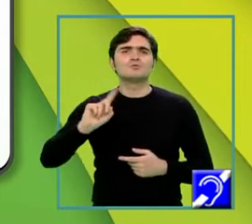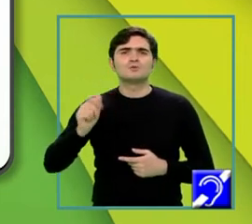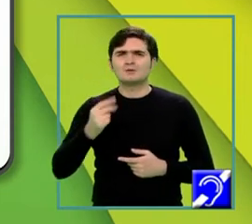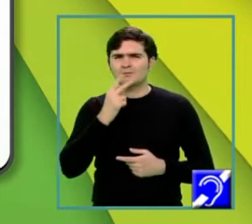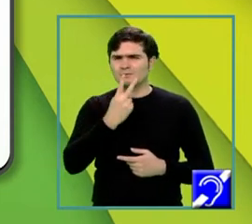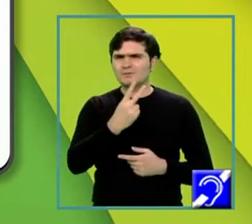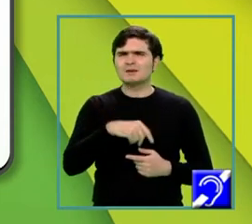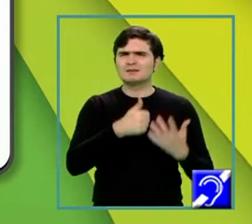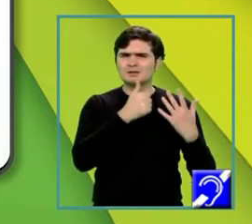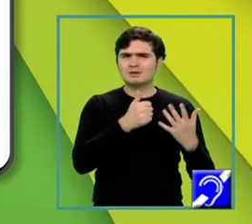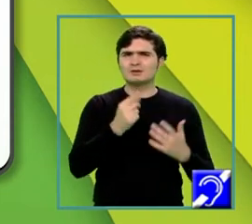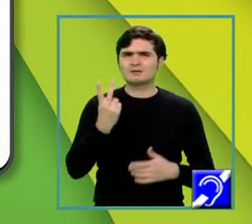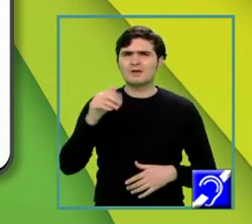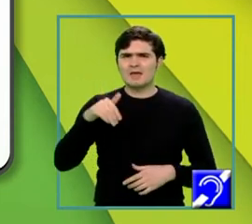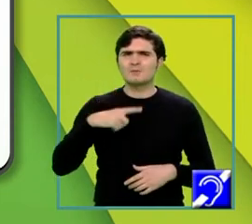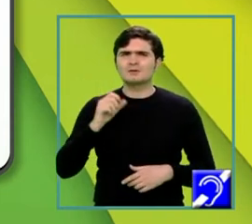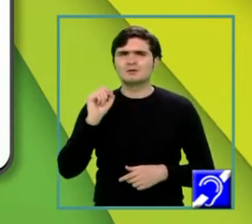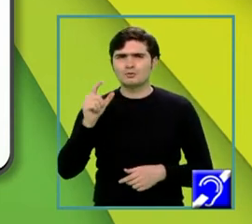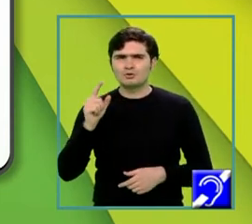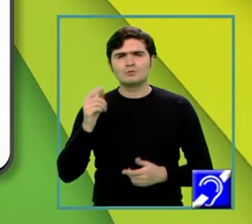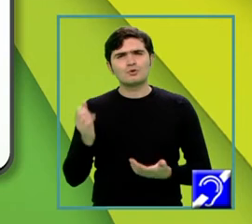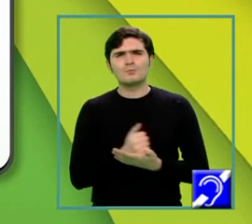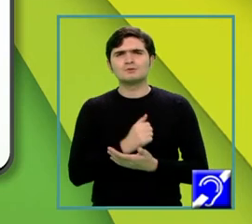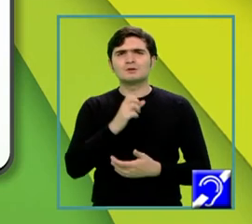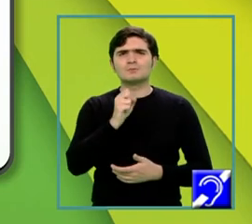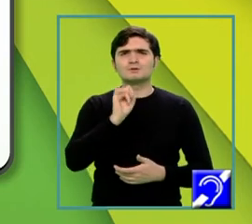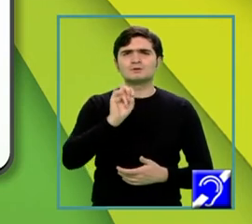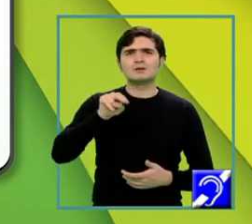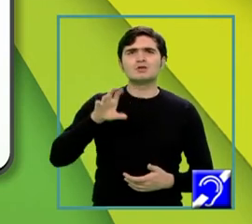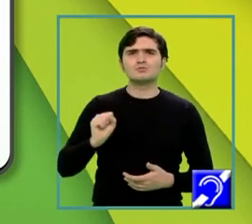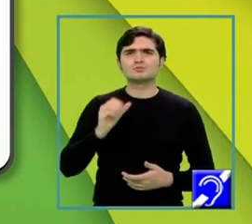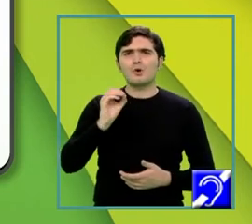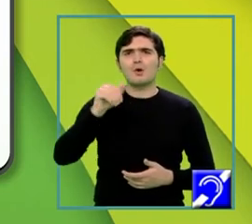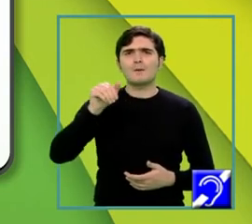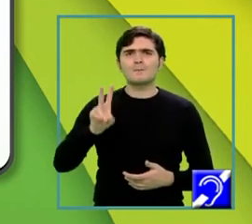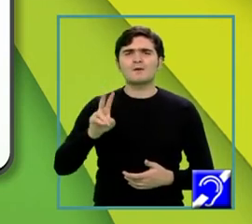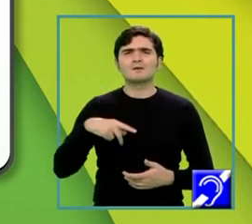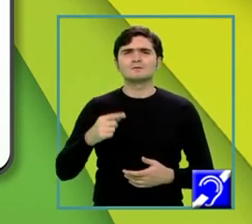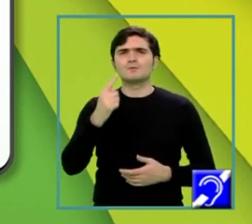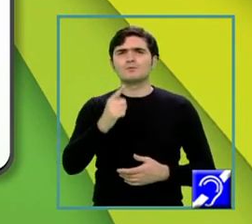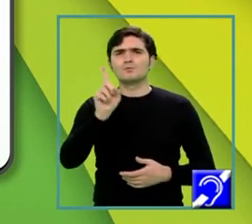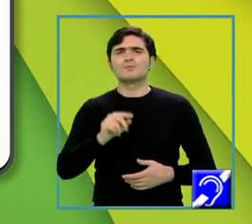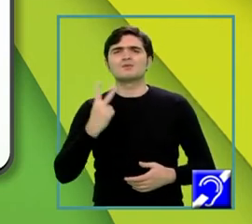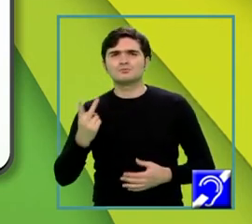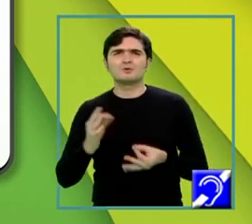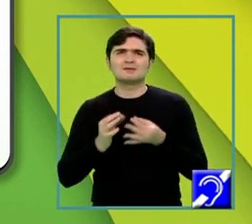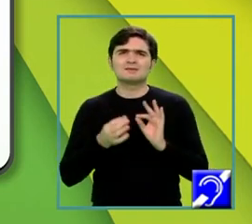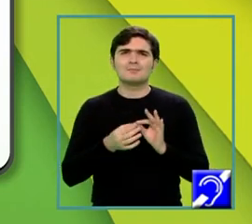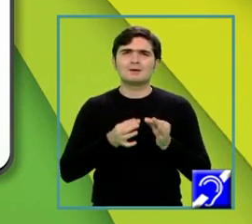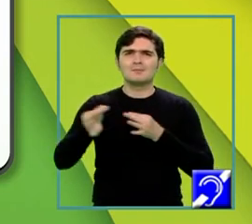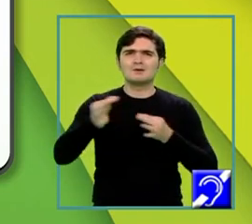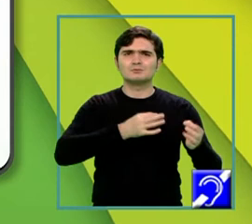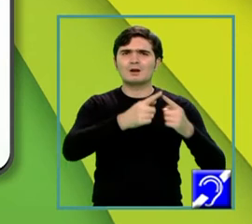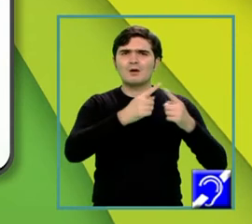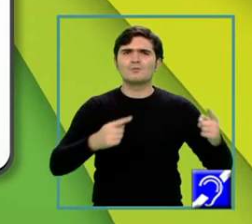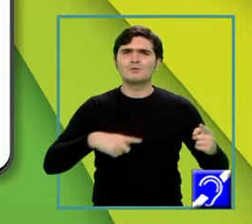VM este 12 și obținem că sinus de OMV este 1 pe 2, de aici rezultă că măsura unghiului OMV este